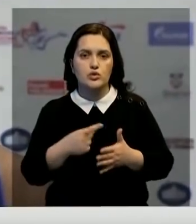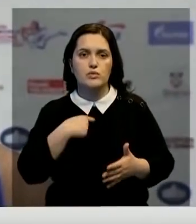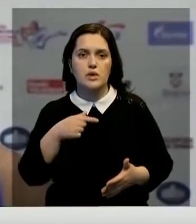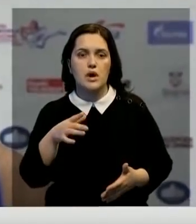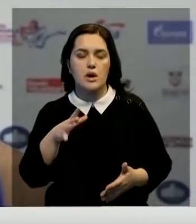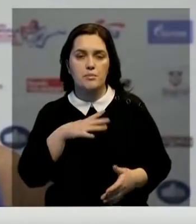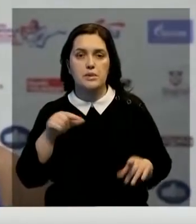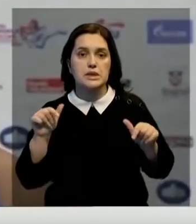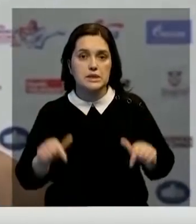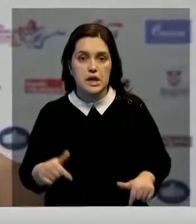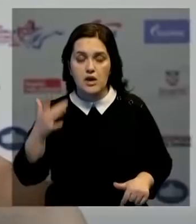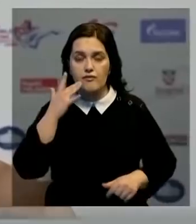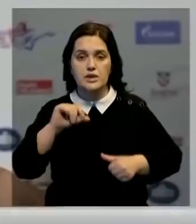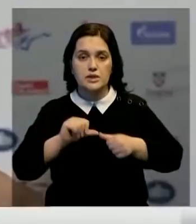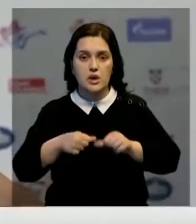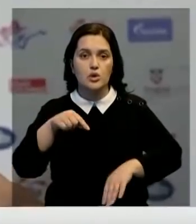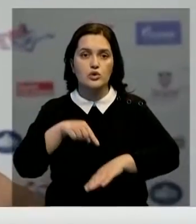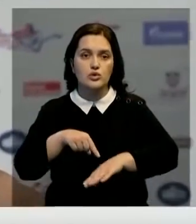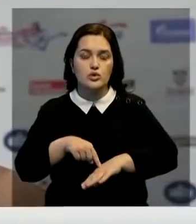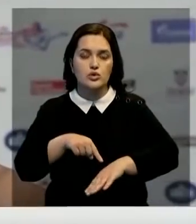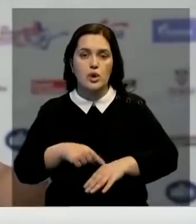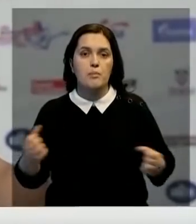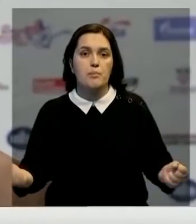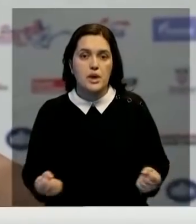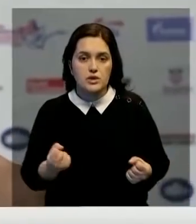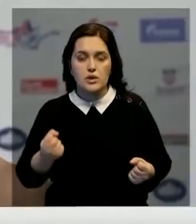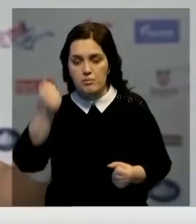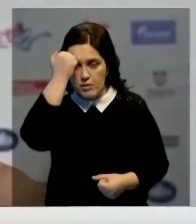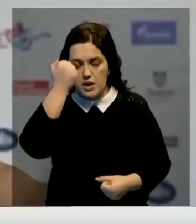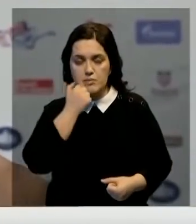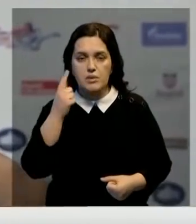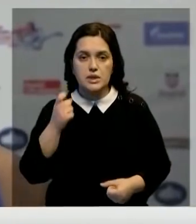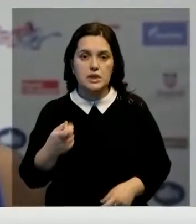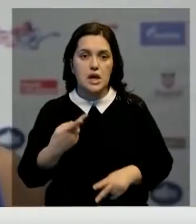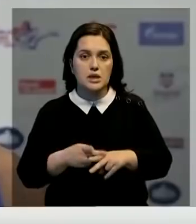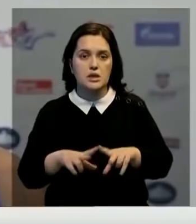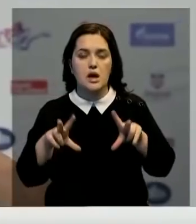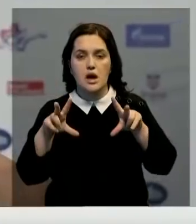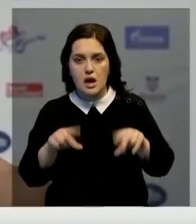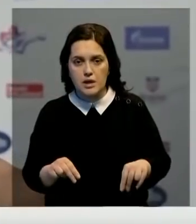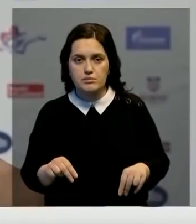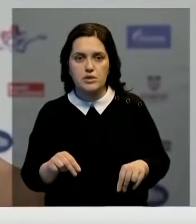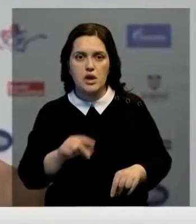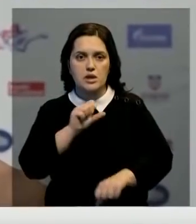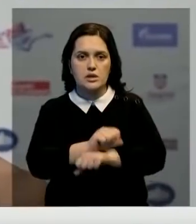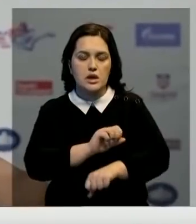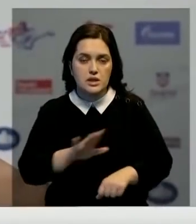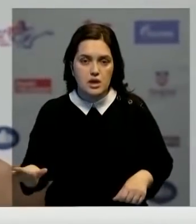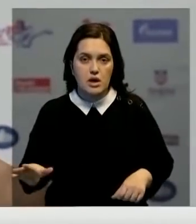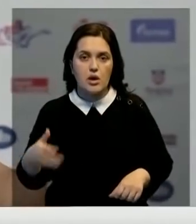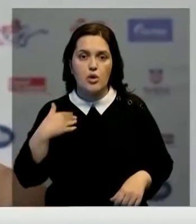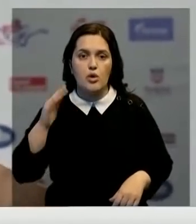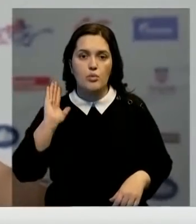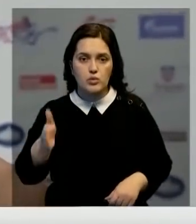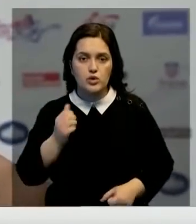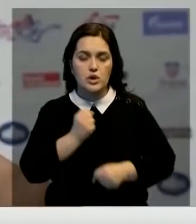оказался здесь. Всегда чувствую поддержку всей нашей страны. Спасибо за это. Обещаю, что не буду останавливаться на этом. Я буду